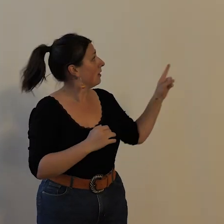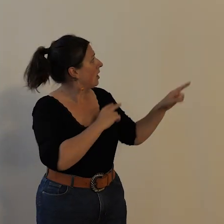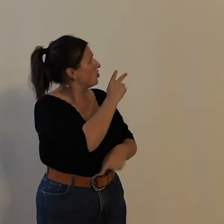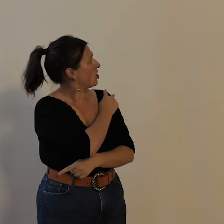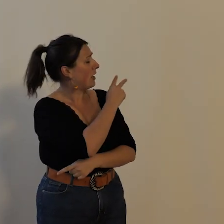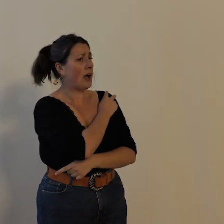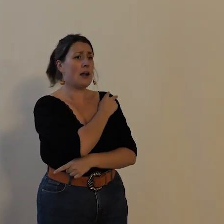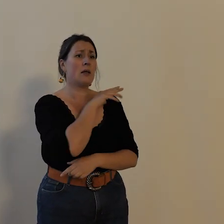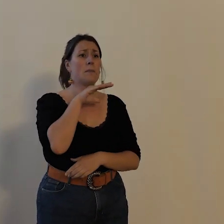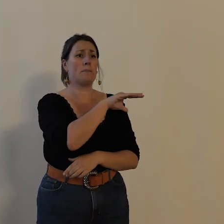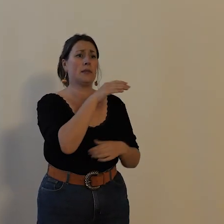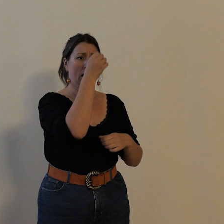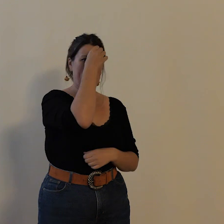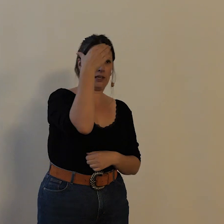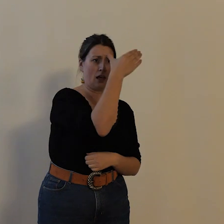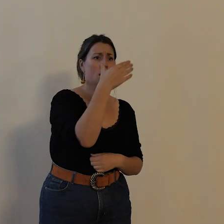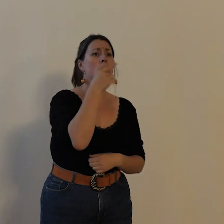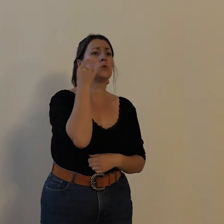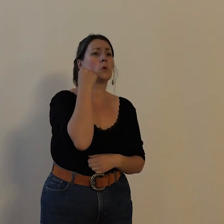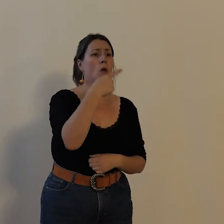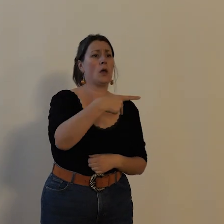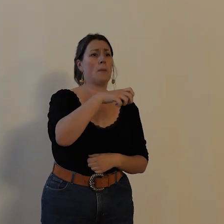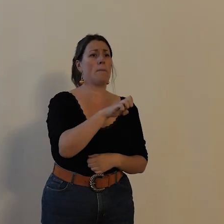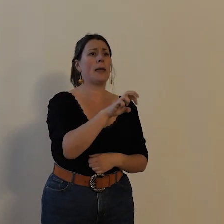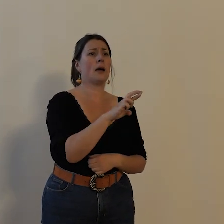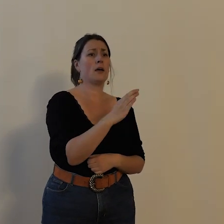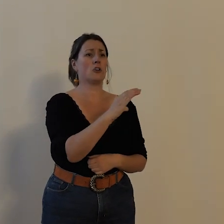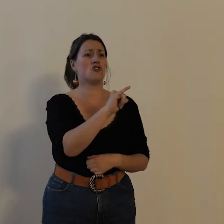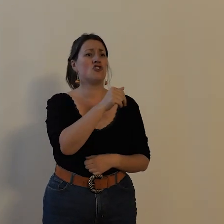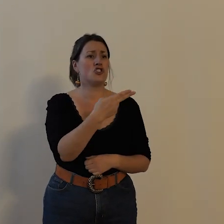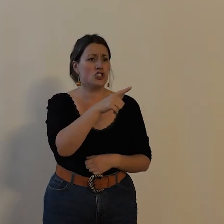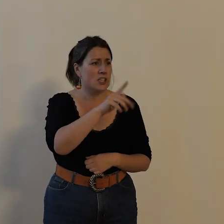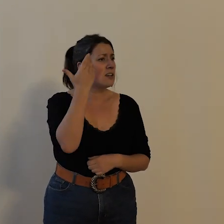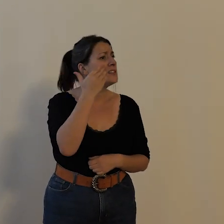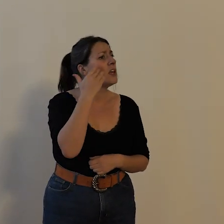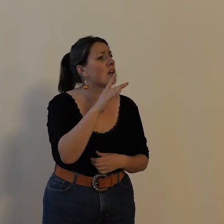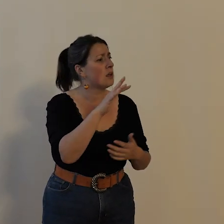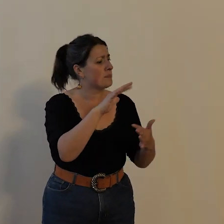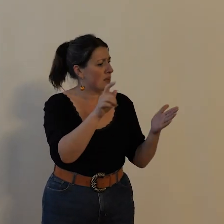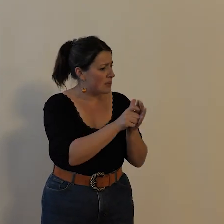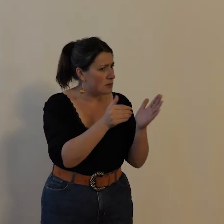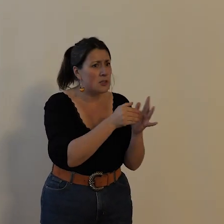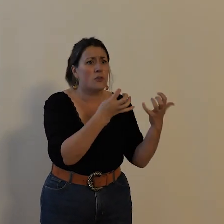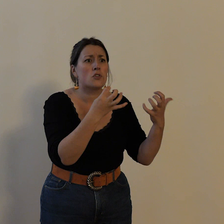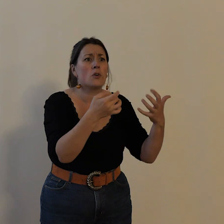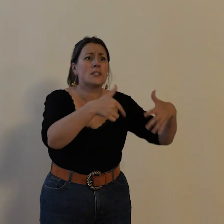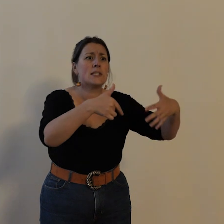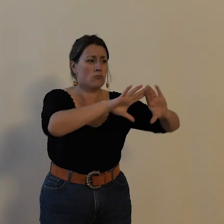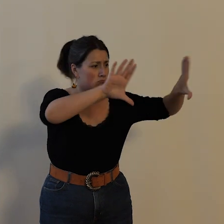américain Pershing commandant-chef du corps expéditionnaire américain qui arrive en France en 1917